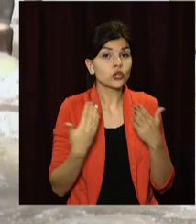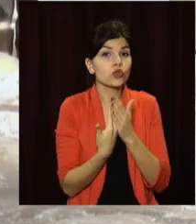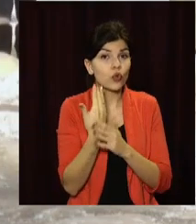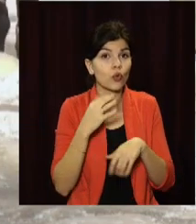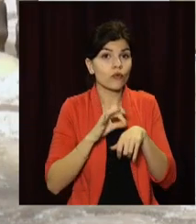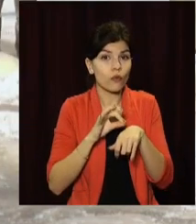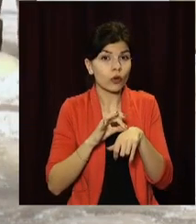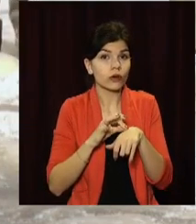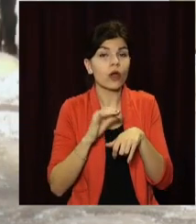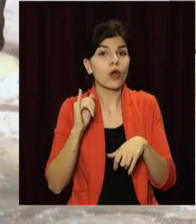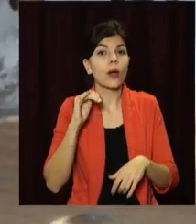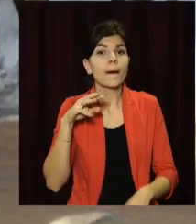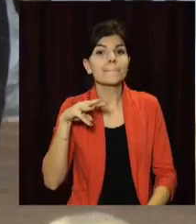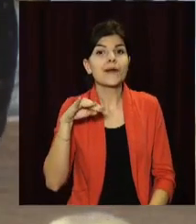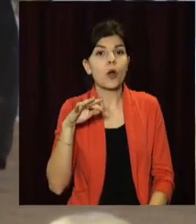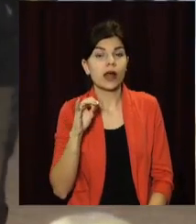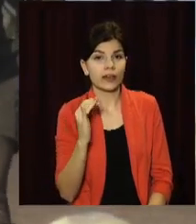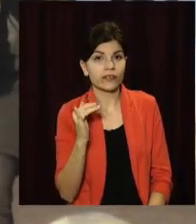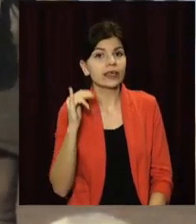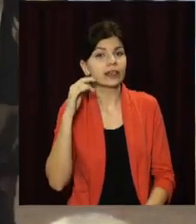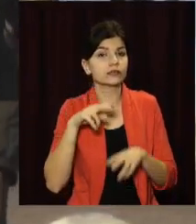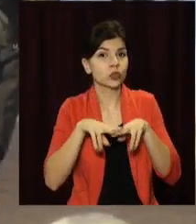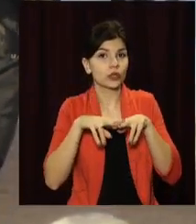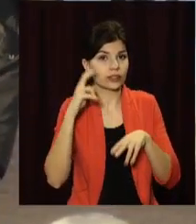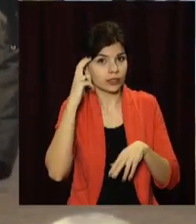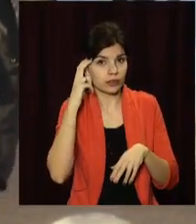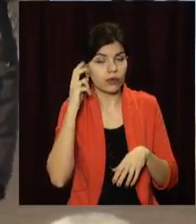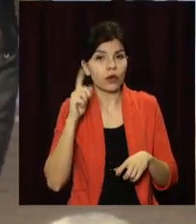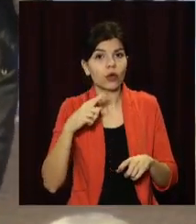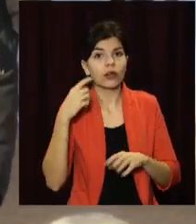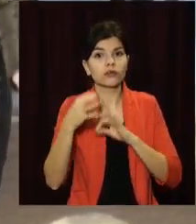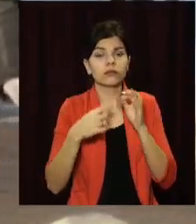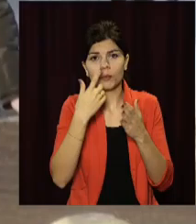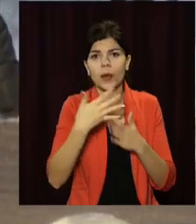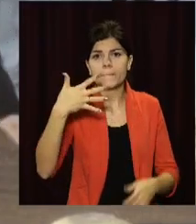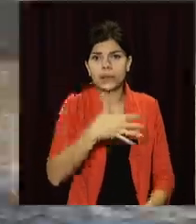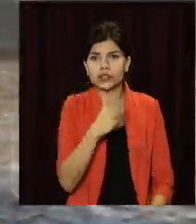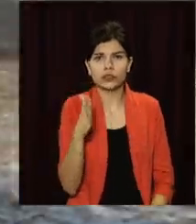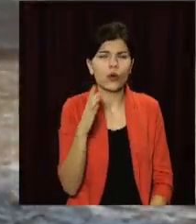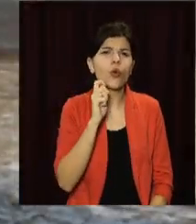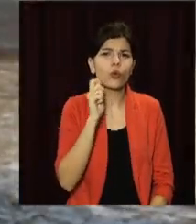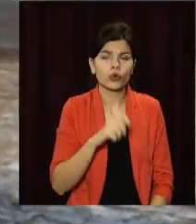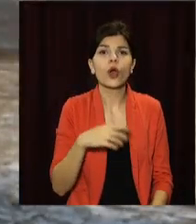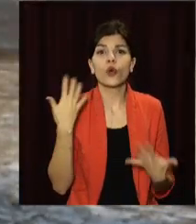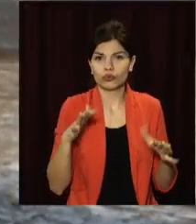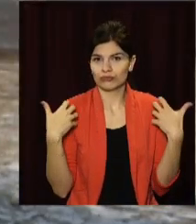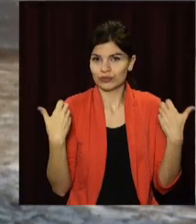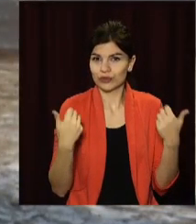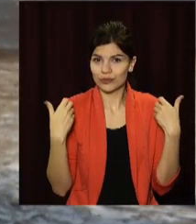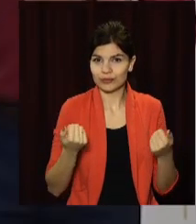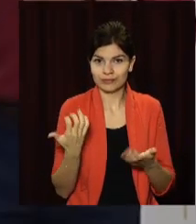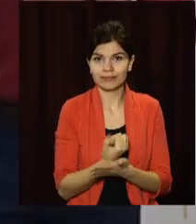хворих у Миколаївській області та столиці. Тим часом за добу понад 5 тисяч українців побороли хворобу.